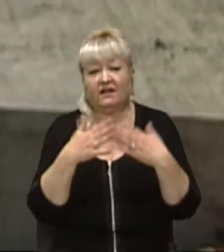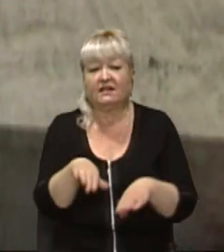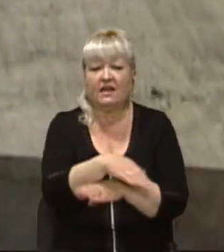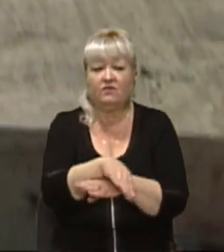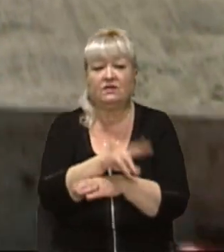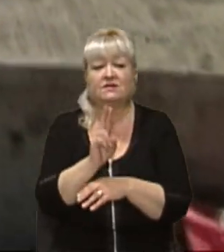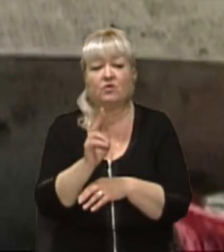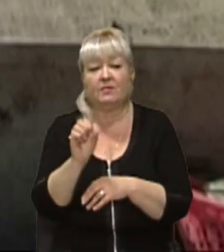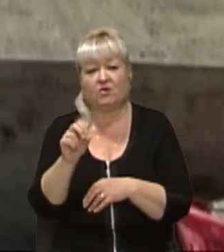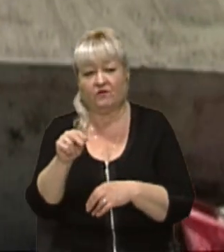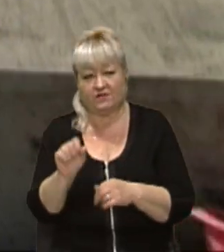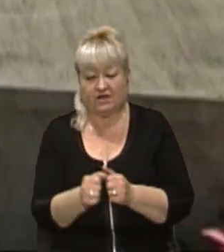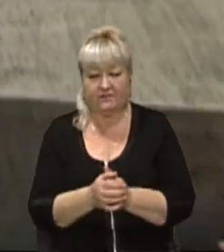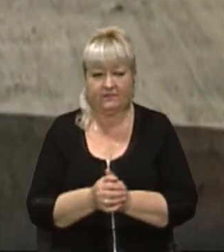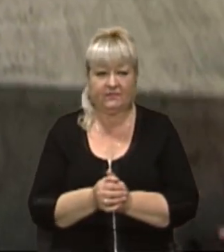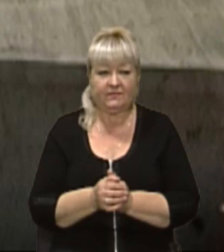Курмановича.